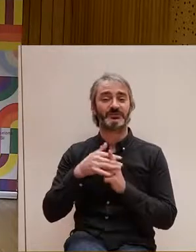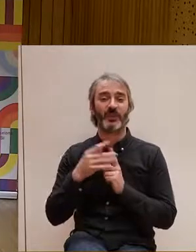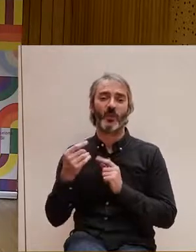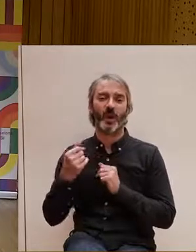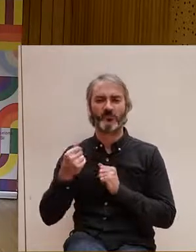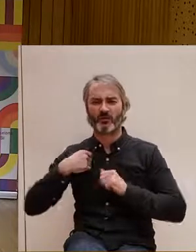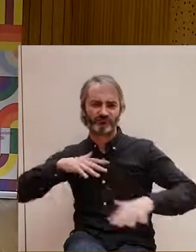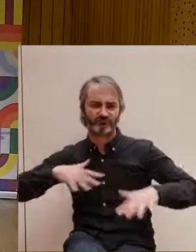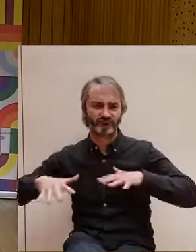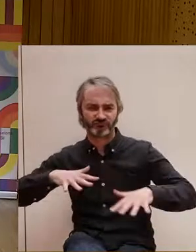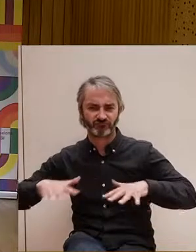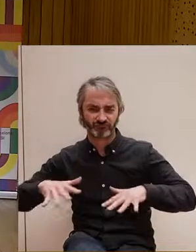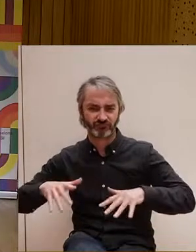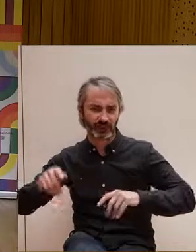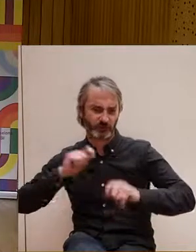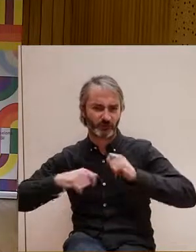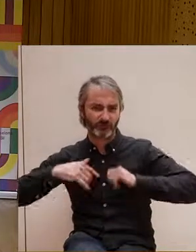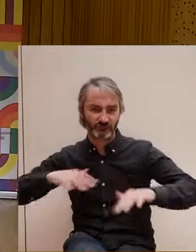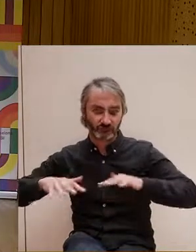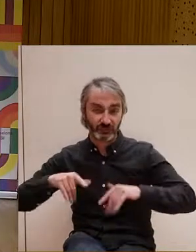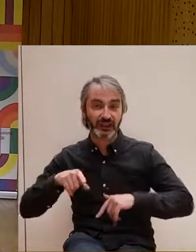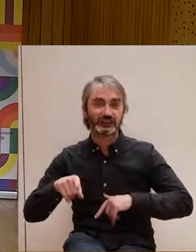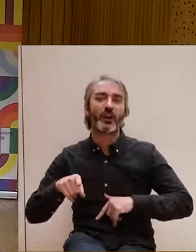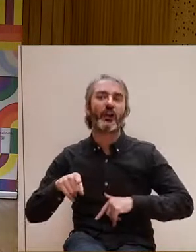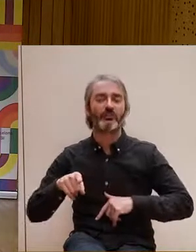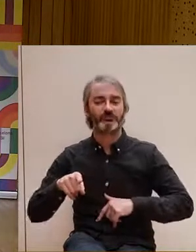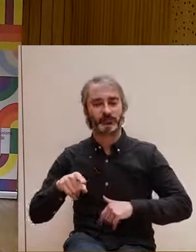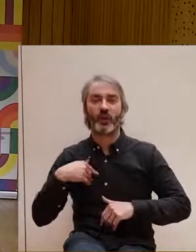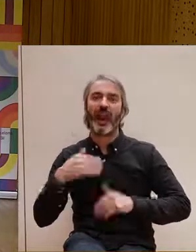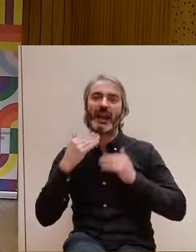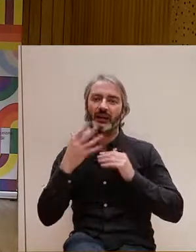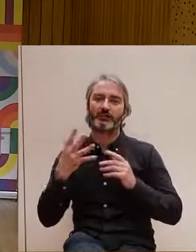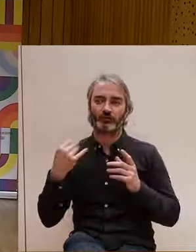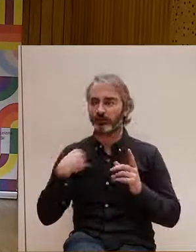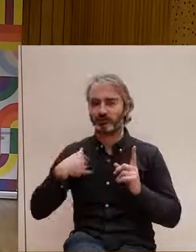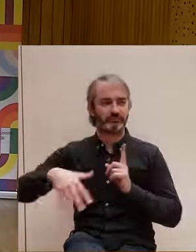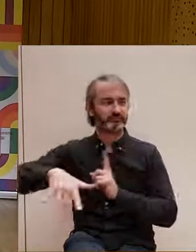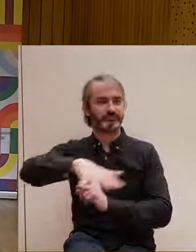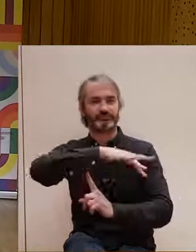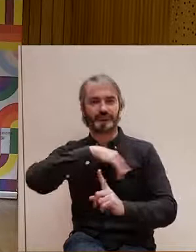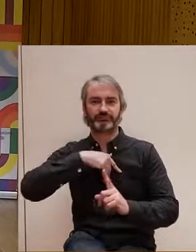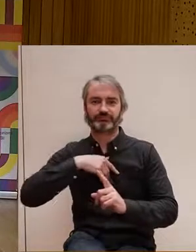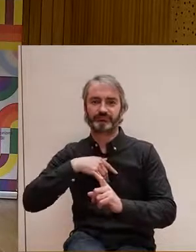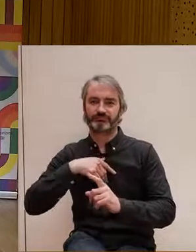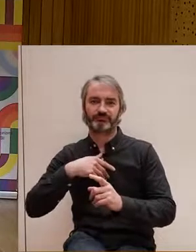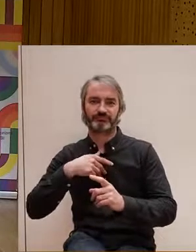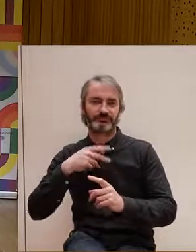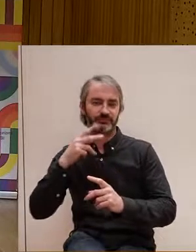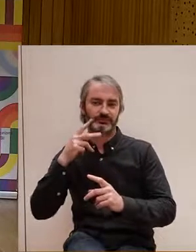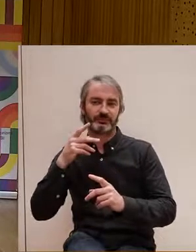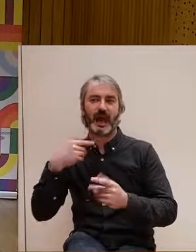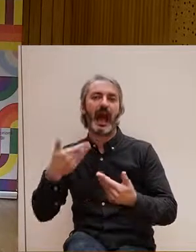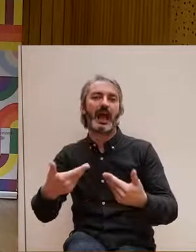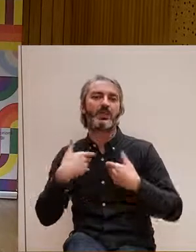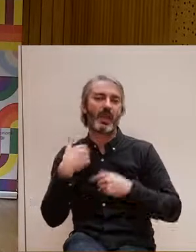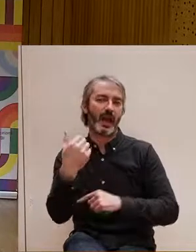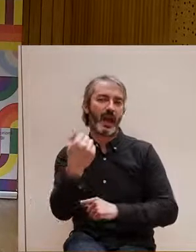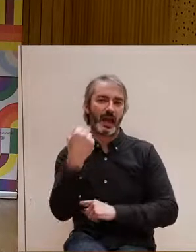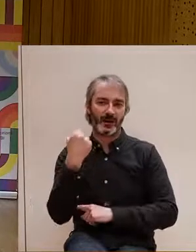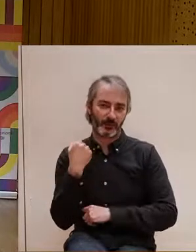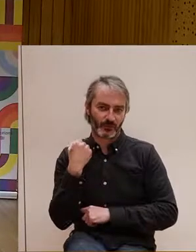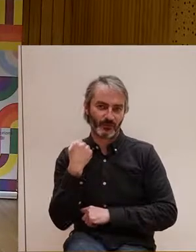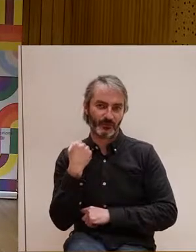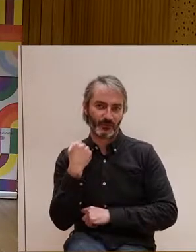militant i que jo crec que també això agrair a tot aquest entorn que ens hagi acompanyat en aquest camí fins